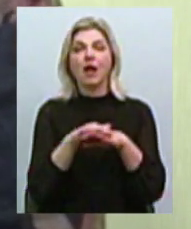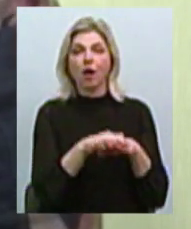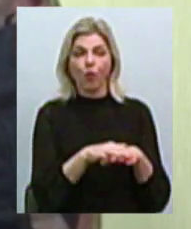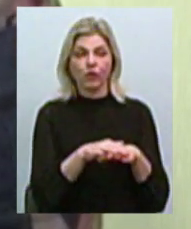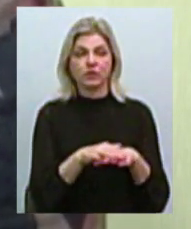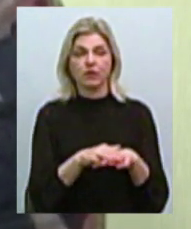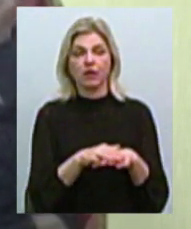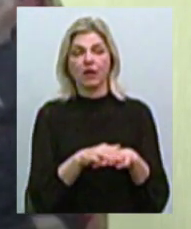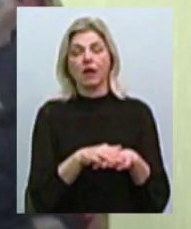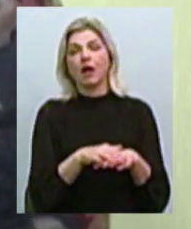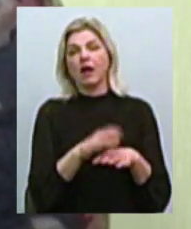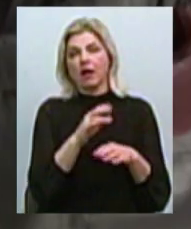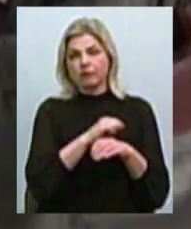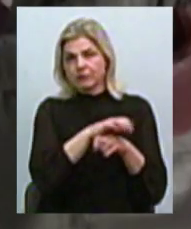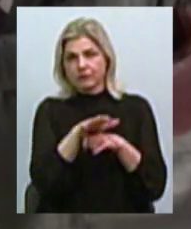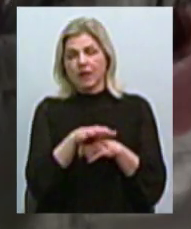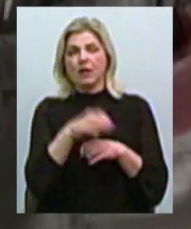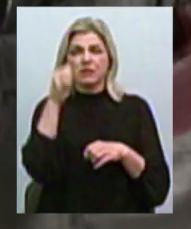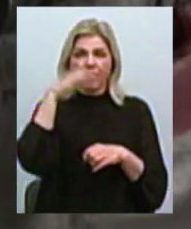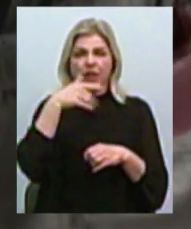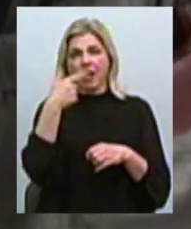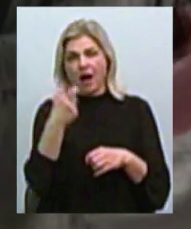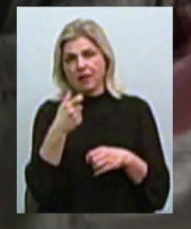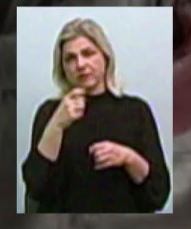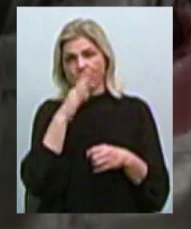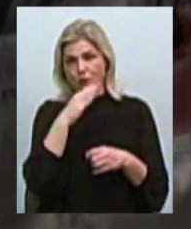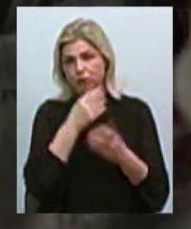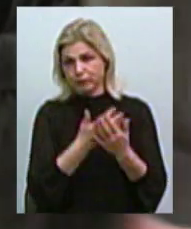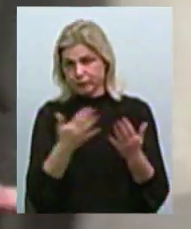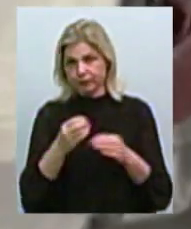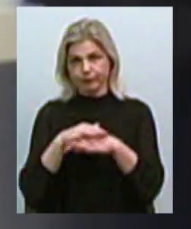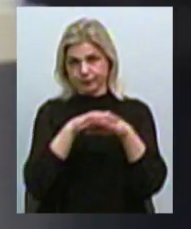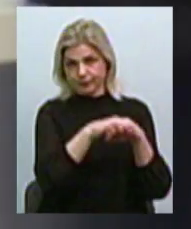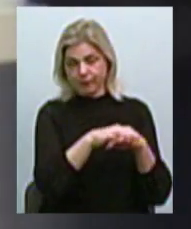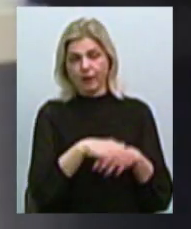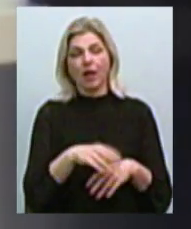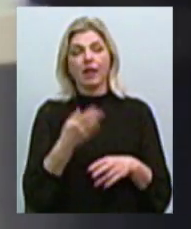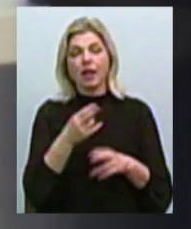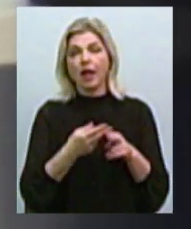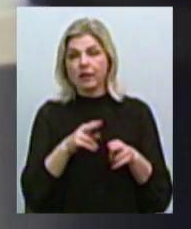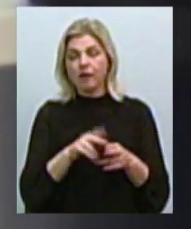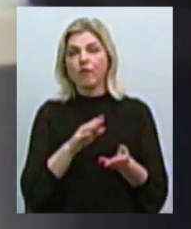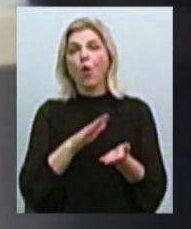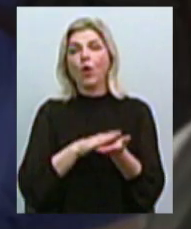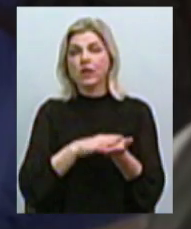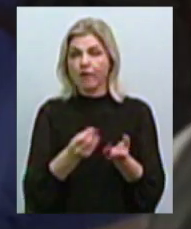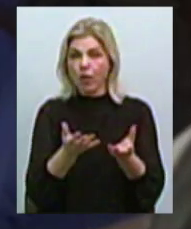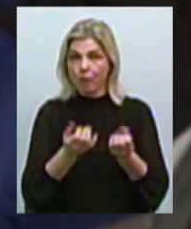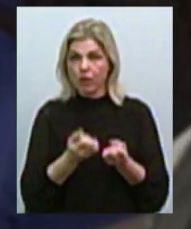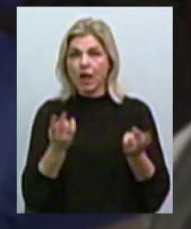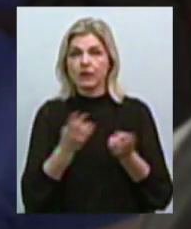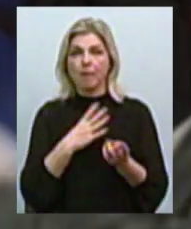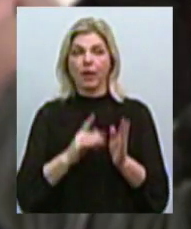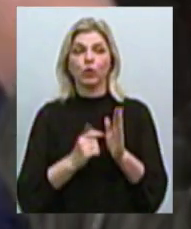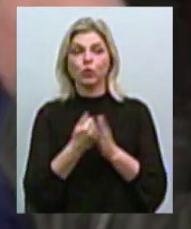надавачам комунальних послуг. Також ці гроші можна отримувати готівкою. Для цього пільговики мали написати заяву до початку